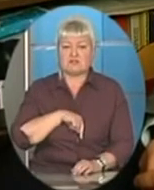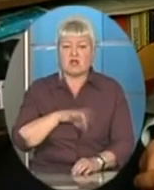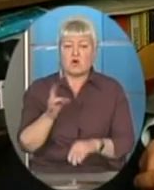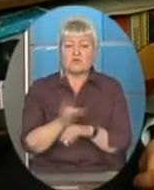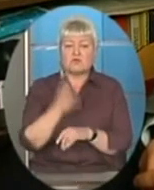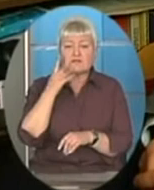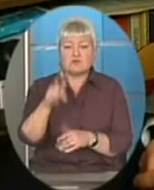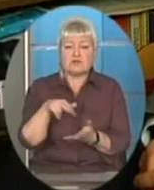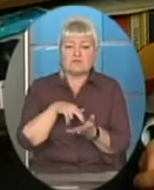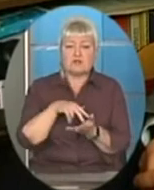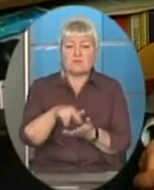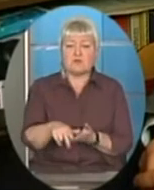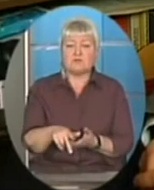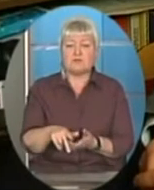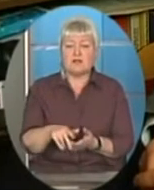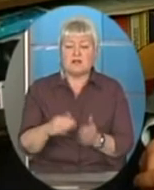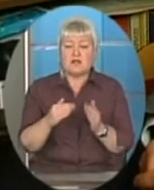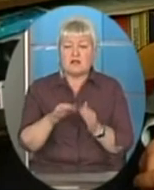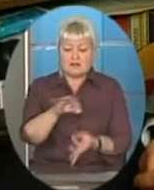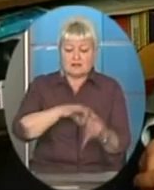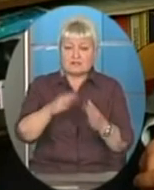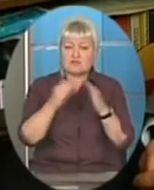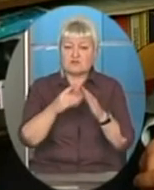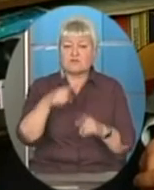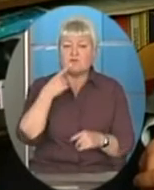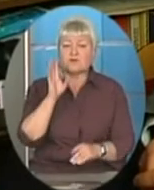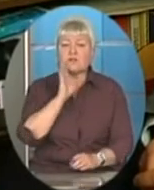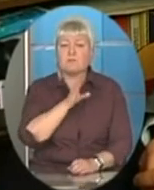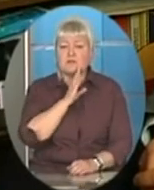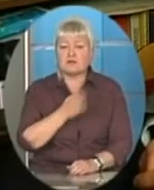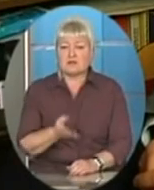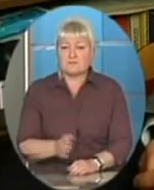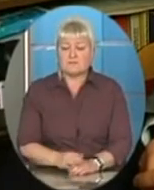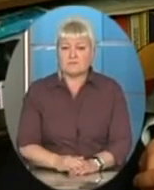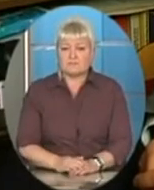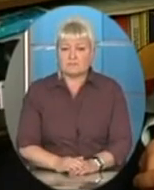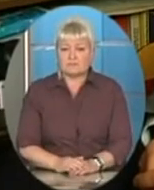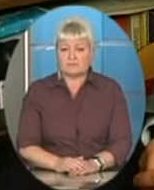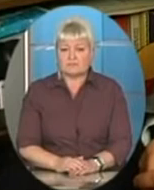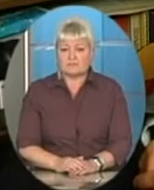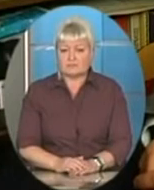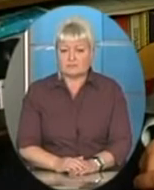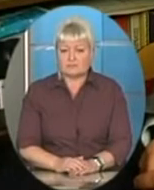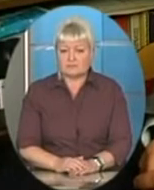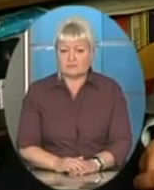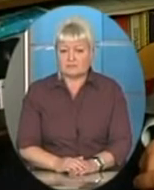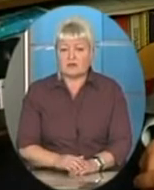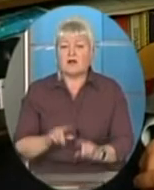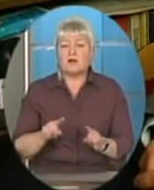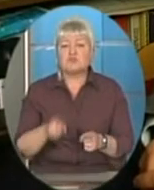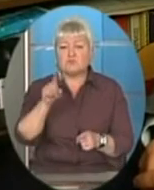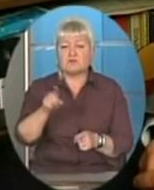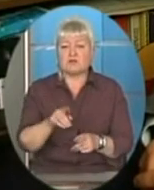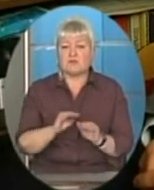проходила повз сиротинець, вона казала до матері, каже, мама, а що це таке є? Каже, ти будинок дитинок. А чому?